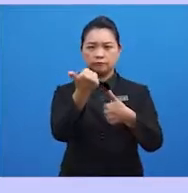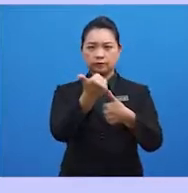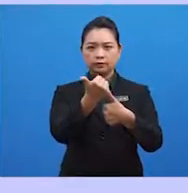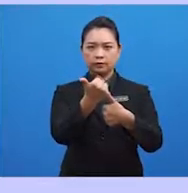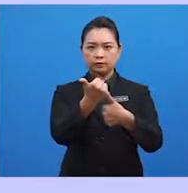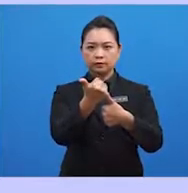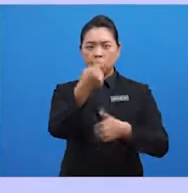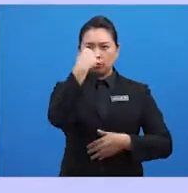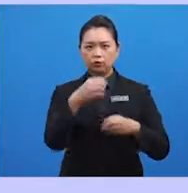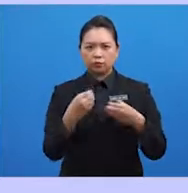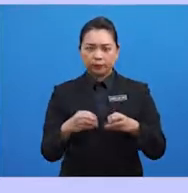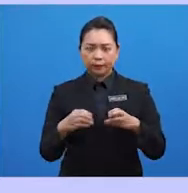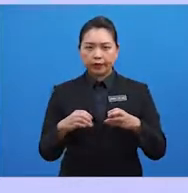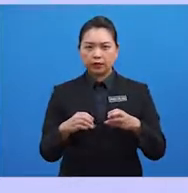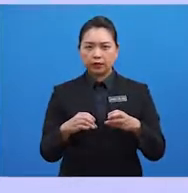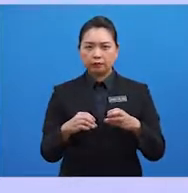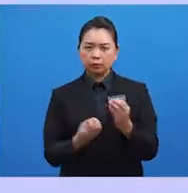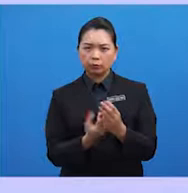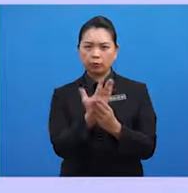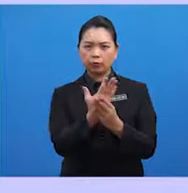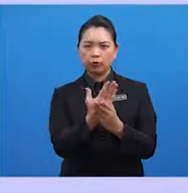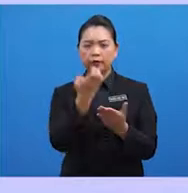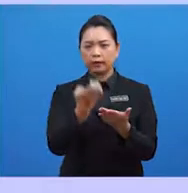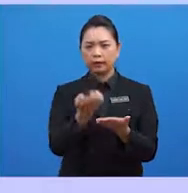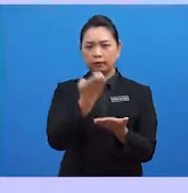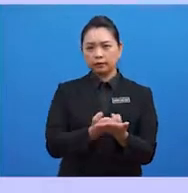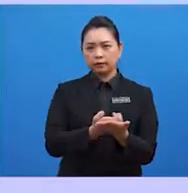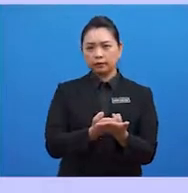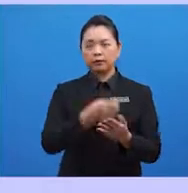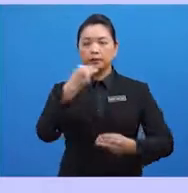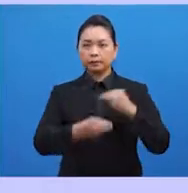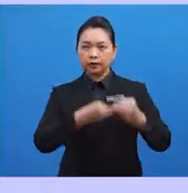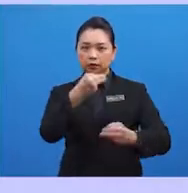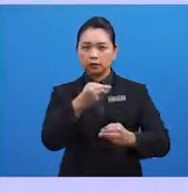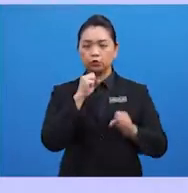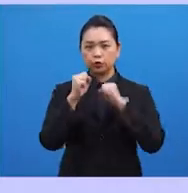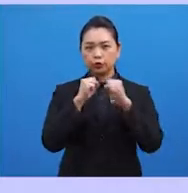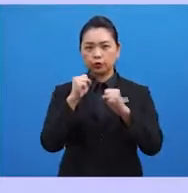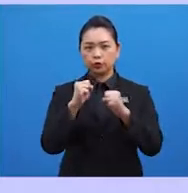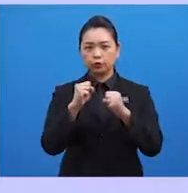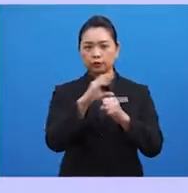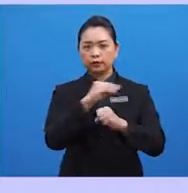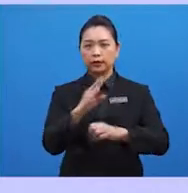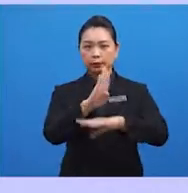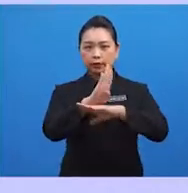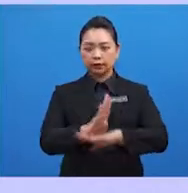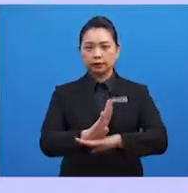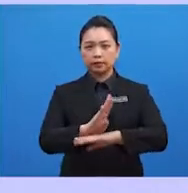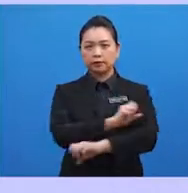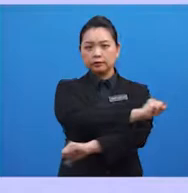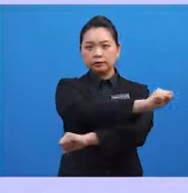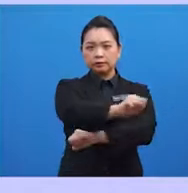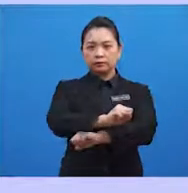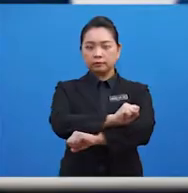untuk mempercepatkan pertumbuhan ekonomi, kemajuan sosial dan kebudayaan